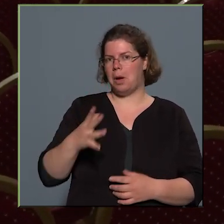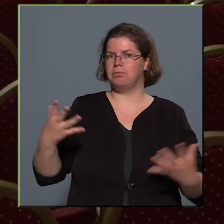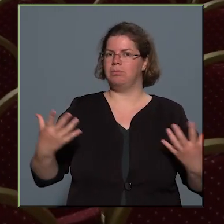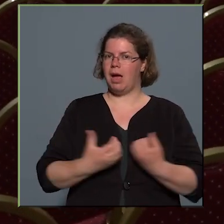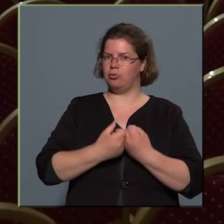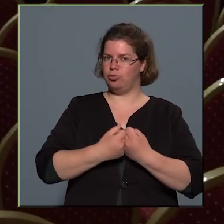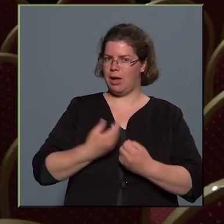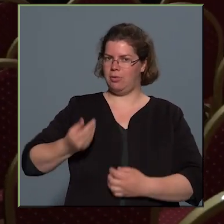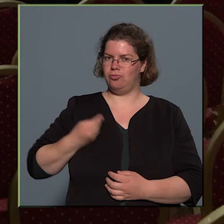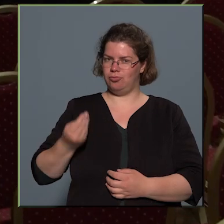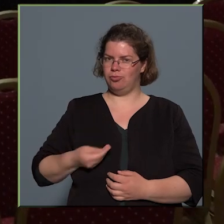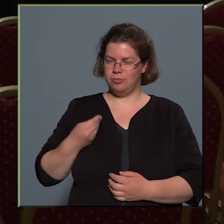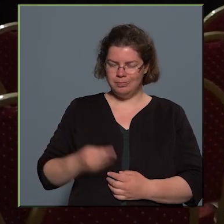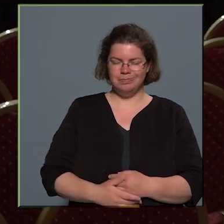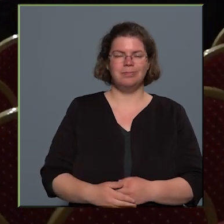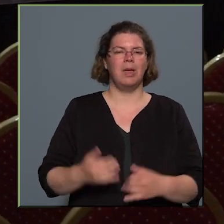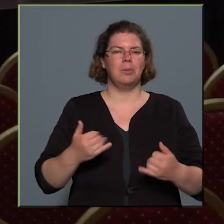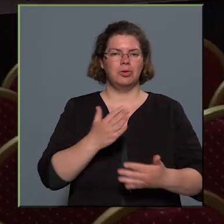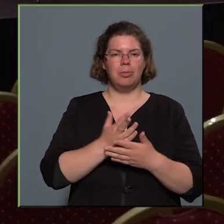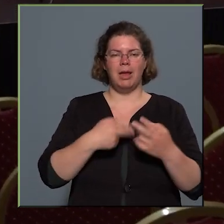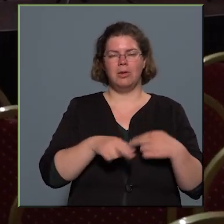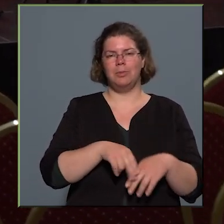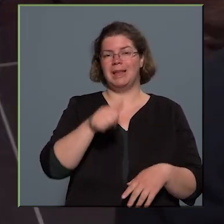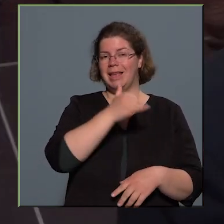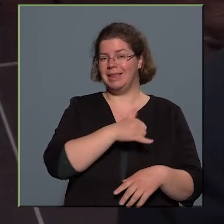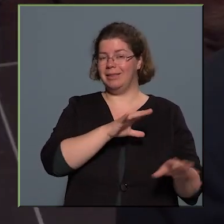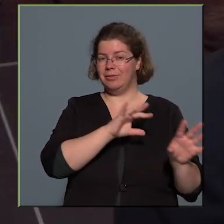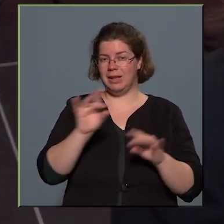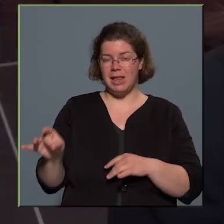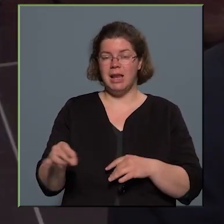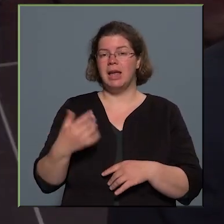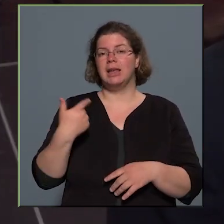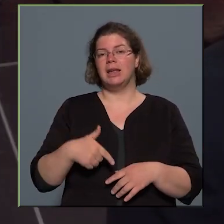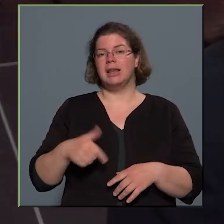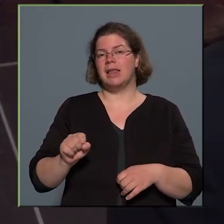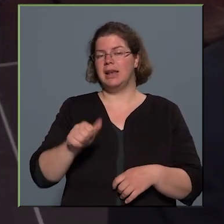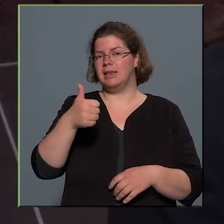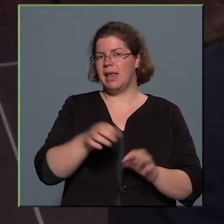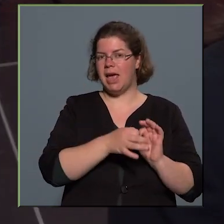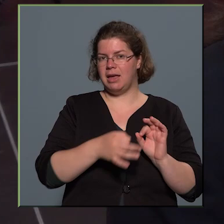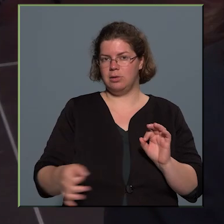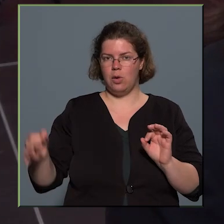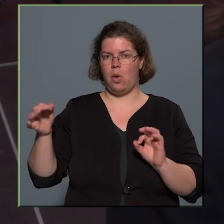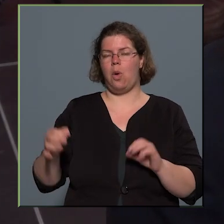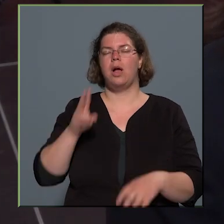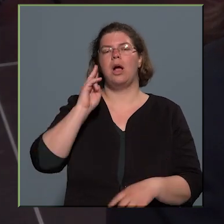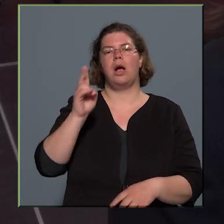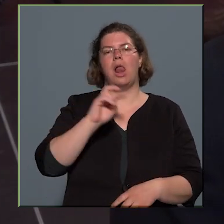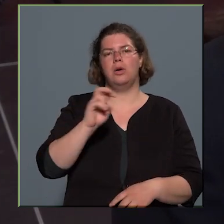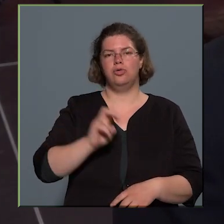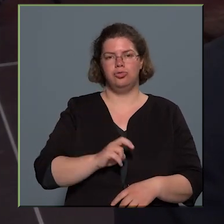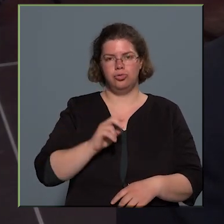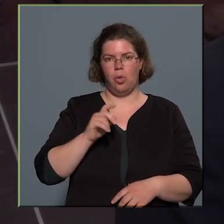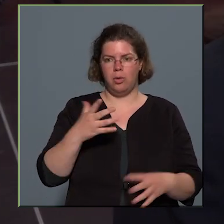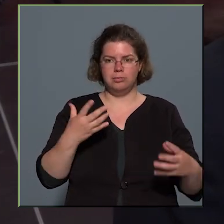Most már több mint egy évtizede 2011-től rendszeres vendége Kalló Zsolt a zeneiskolának,